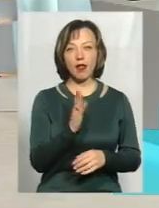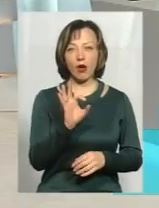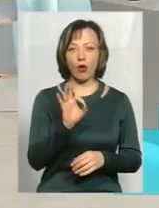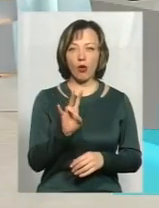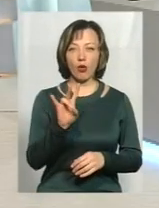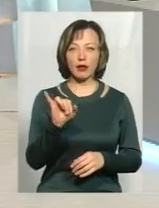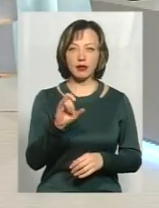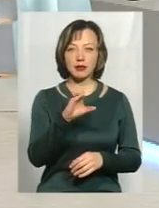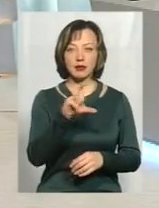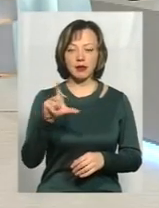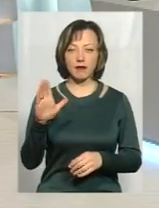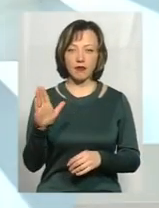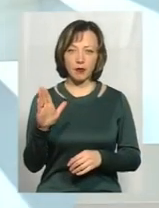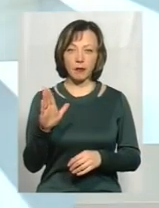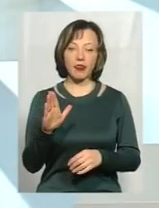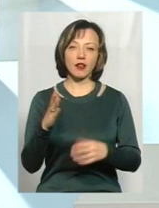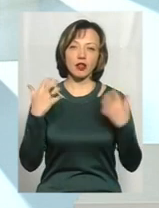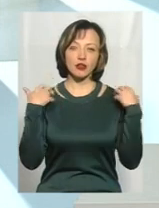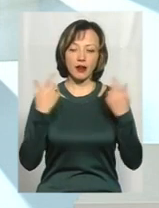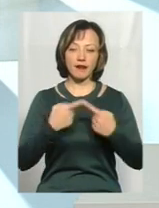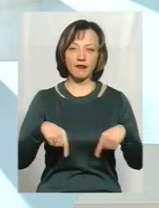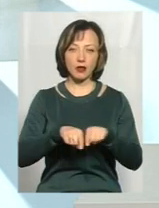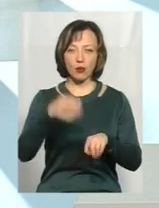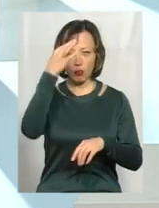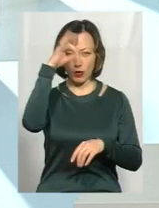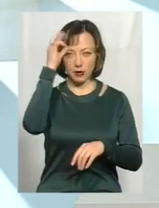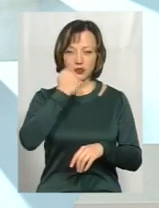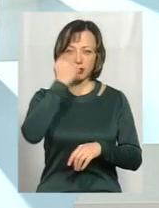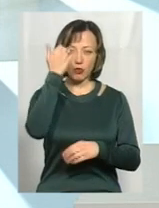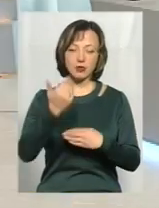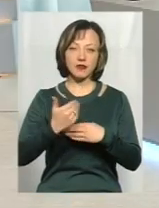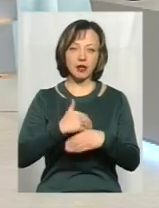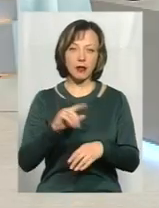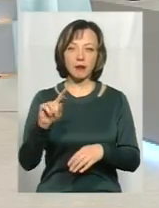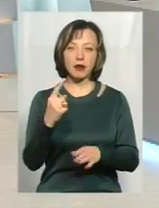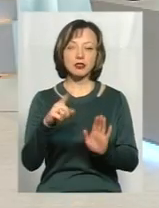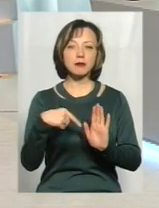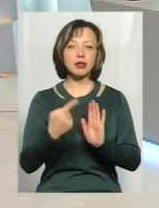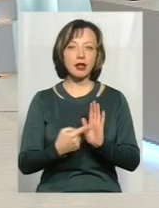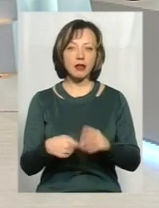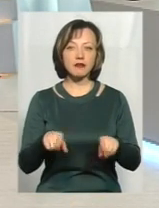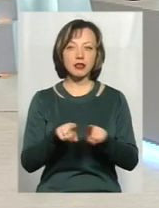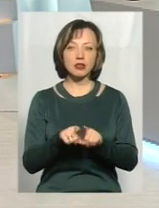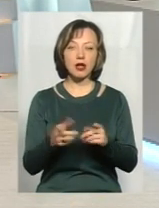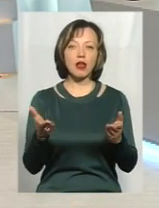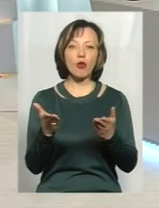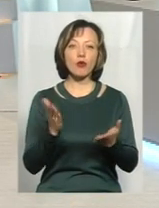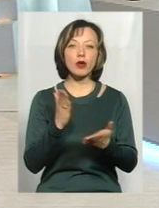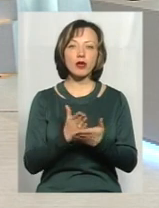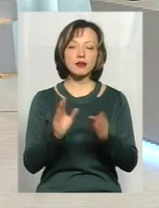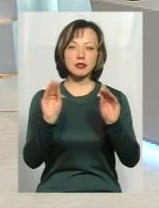начальник Кмельницького відділу поліції. Дякую вам, пане Валерію, що завітали. Ну і перше запитання, все ж таки, якою є